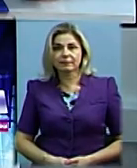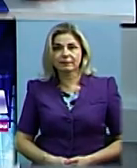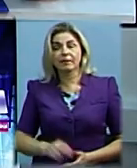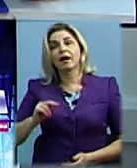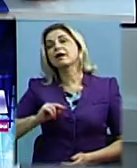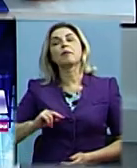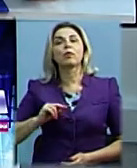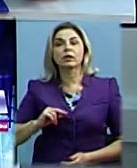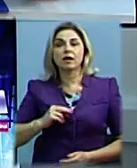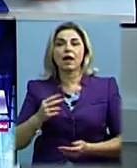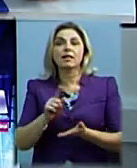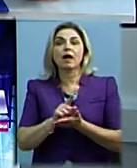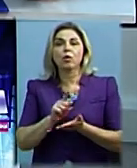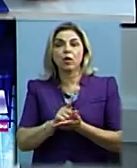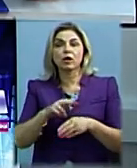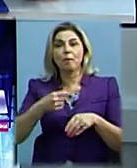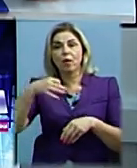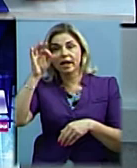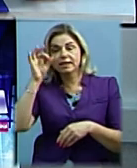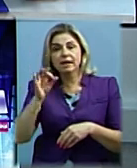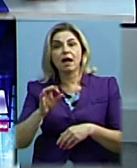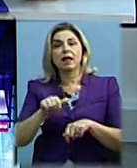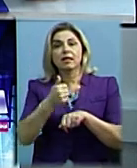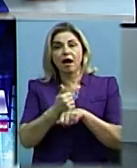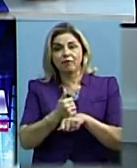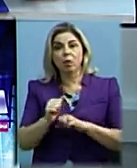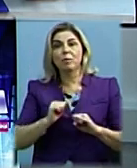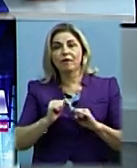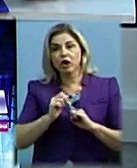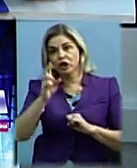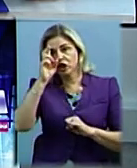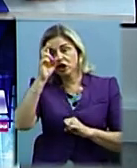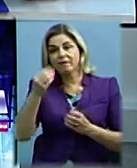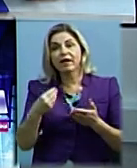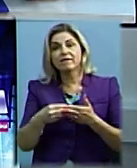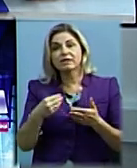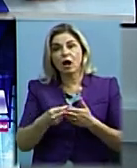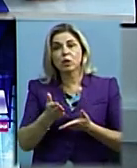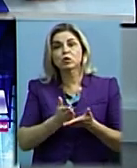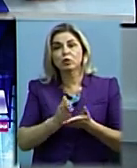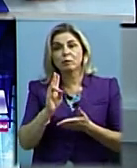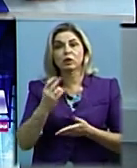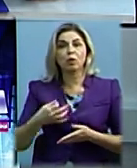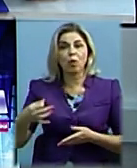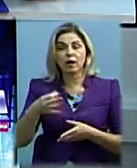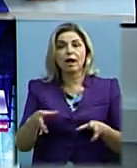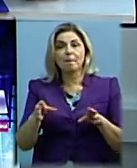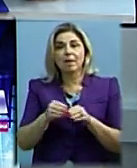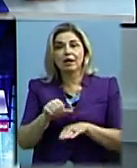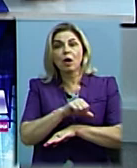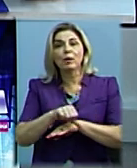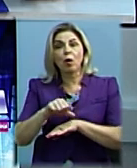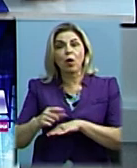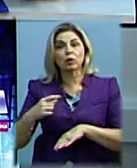Співробітниками податкової поліції головного управління Державної фіскальної служби у Миколаївській області спільно із прикордонниками і